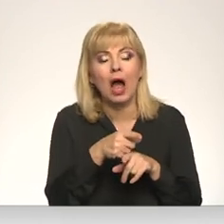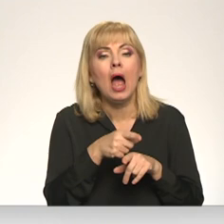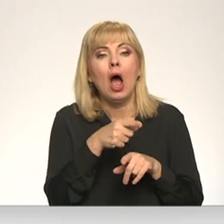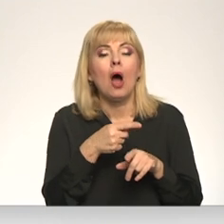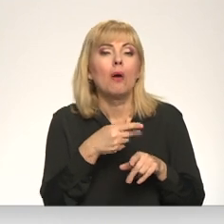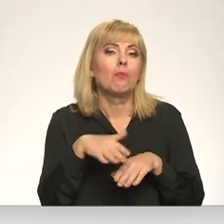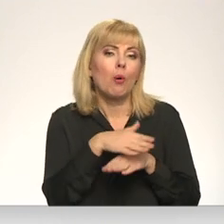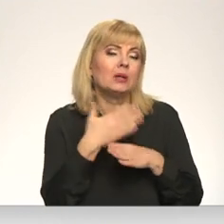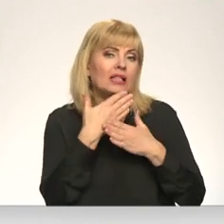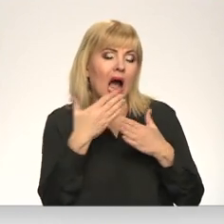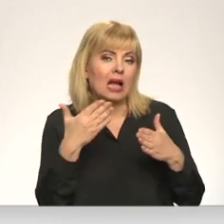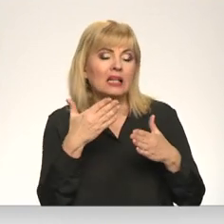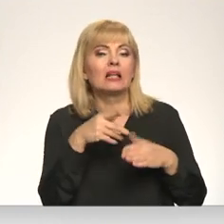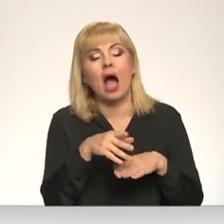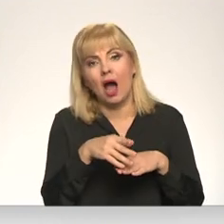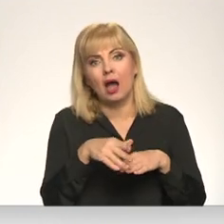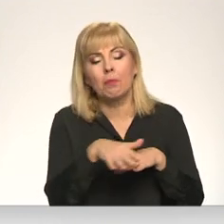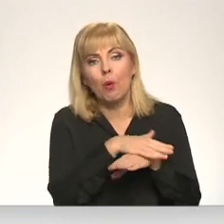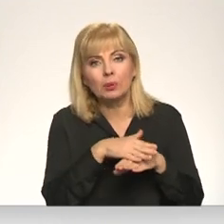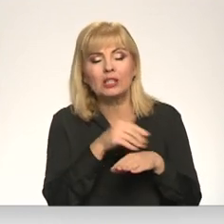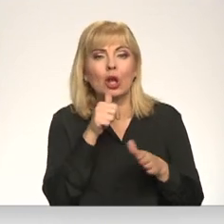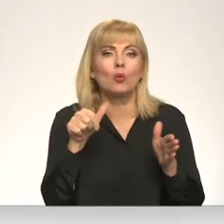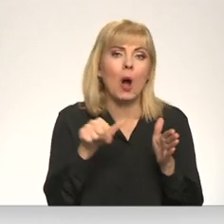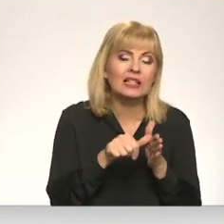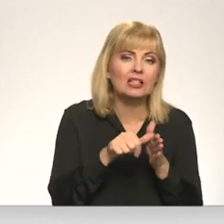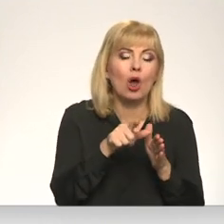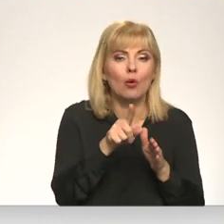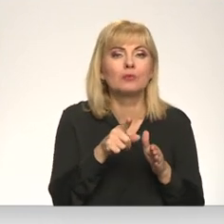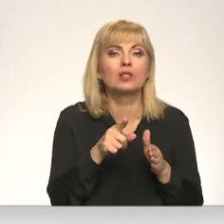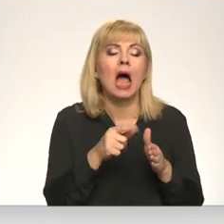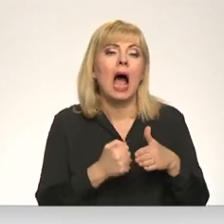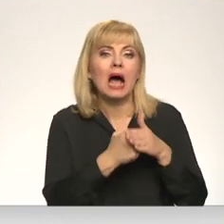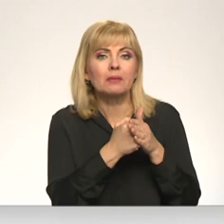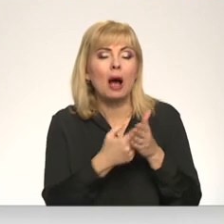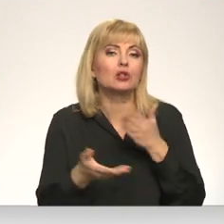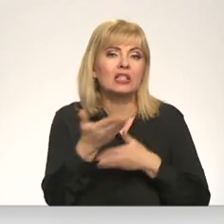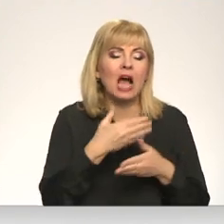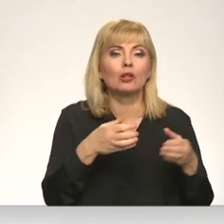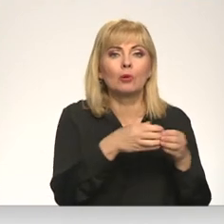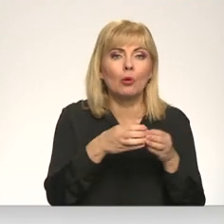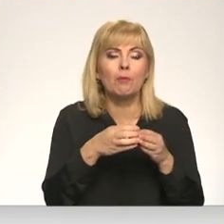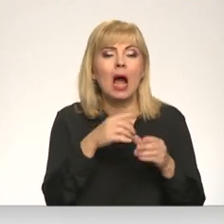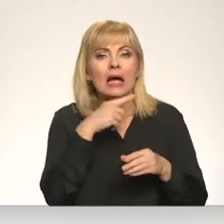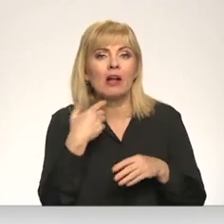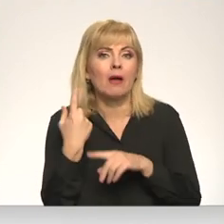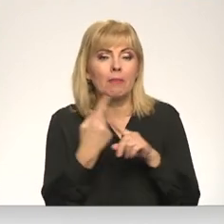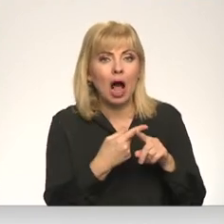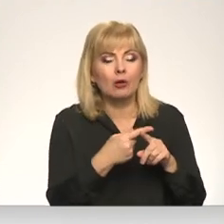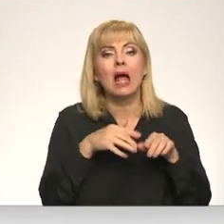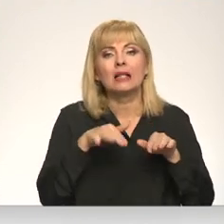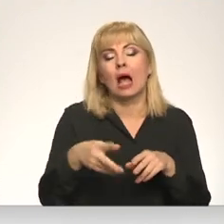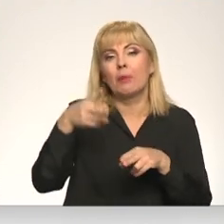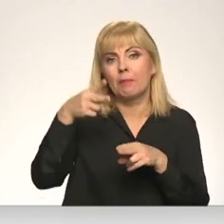cilvēci un slāvienājas kāra darbību. Deputāti šodien konceptu no Latvijas sadarbības grupa ar Krievijas un Baltkrievijas parlamentiem darbības